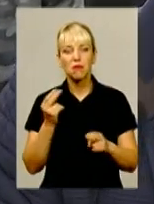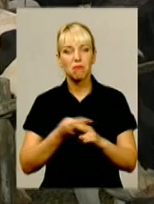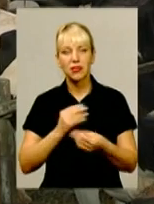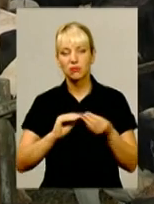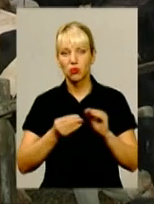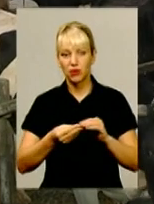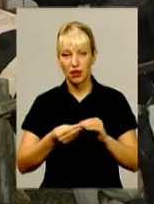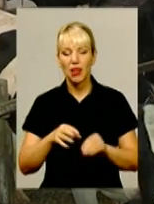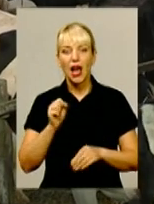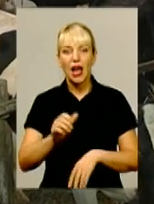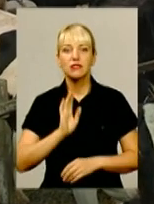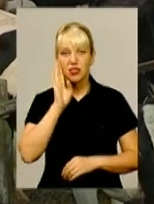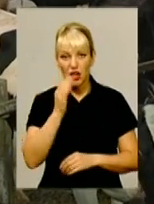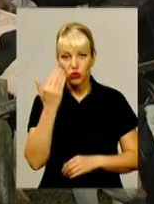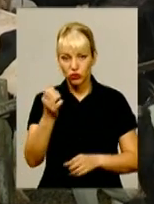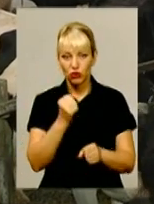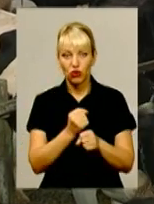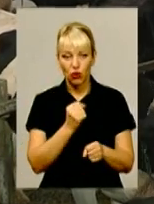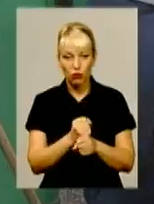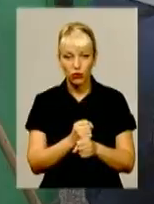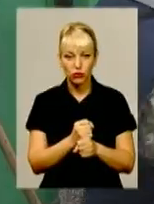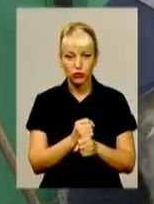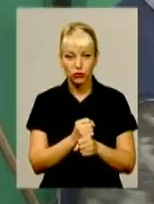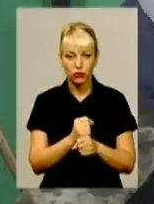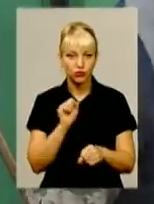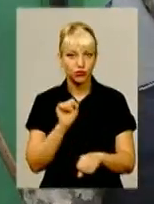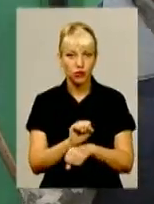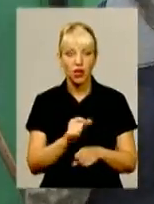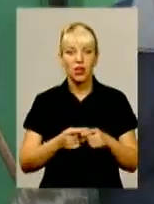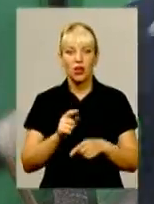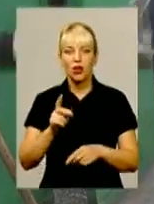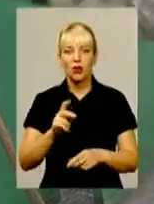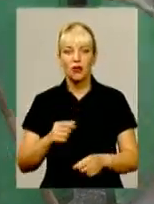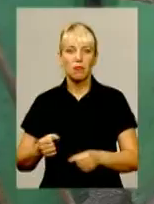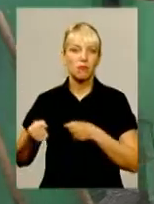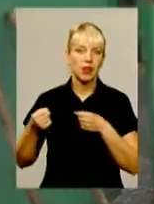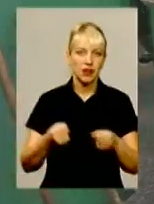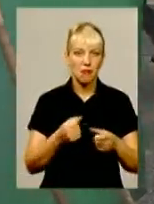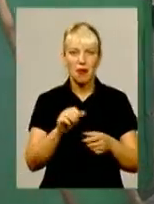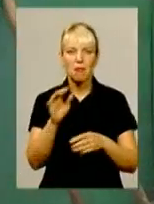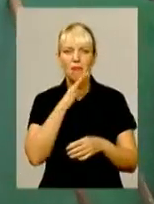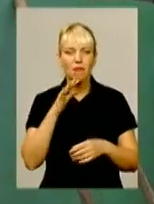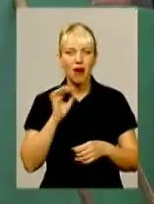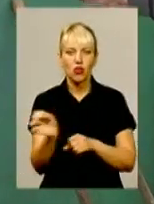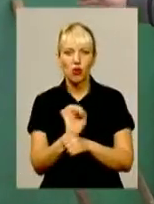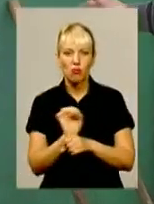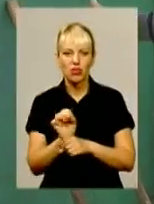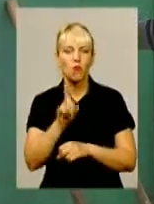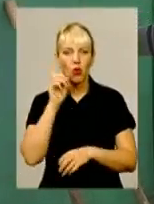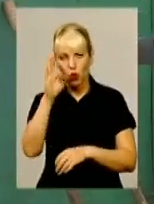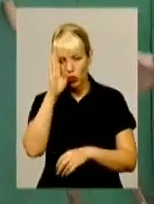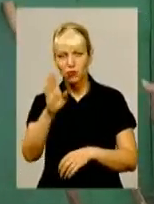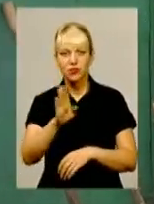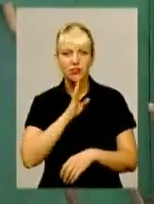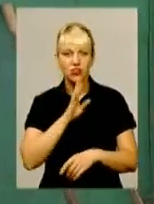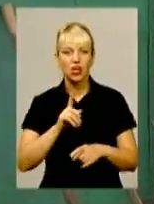проблем. Та зранку їхню роботу паралізували. Пригнали, заблокували, купа машин, купа молодих хлопців, дівчаток. Крик,